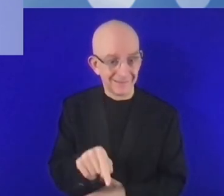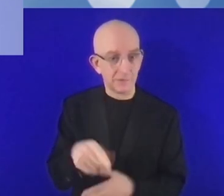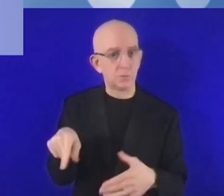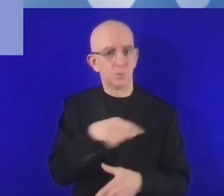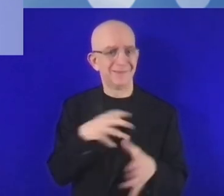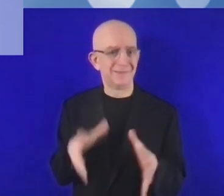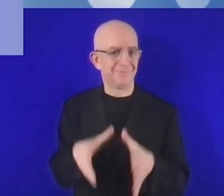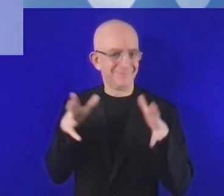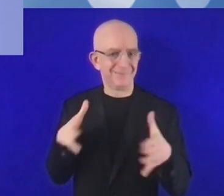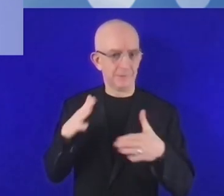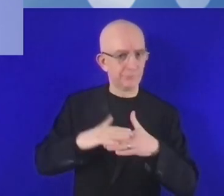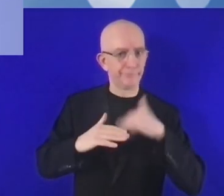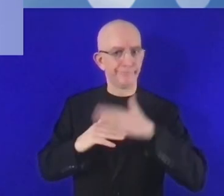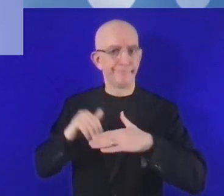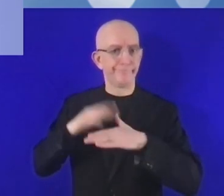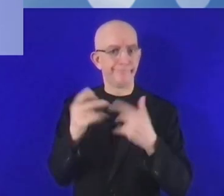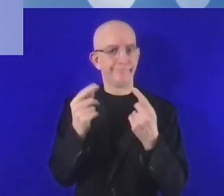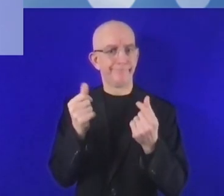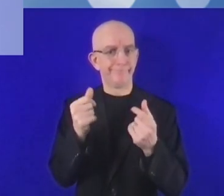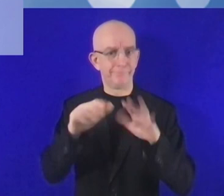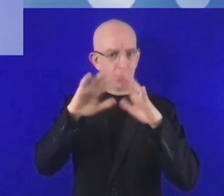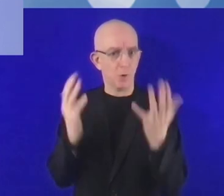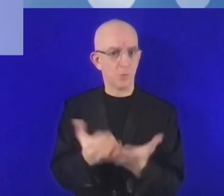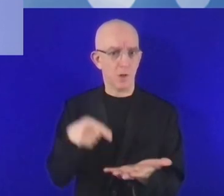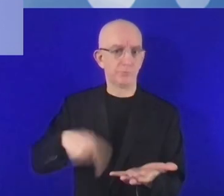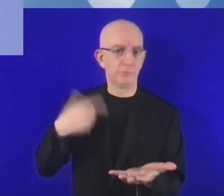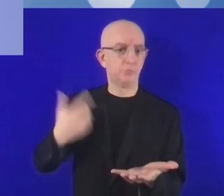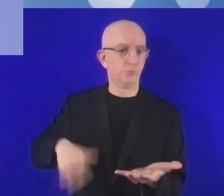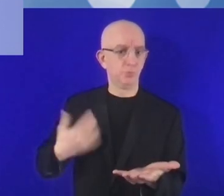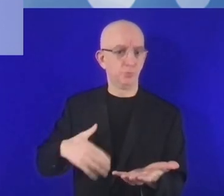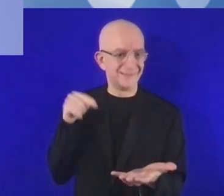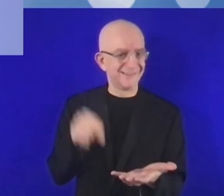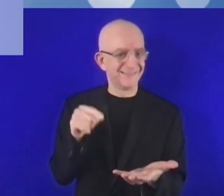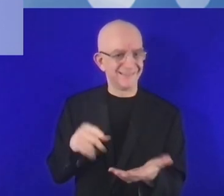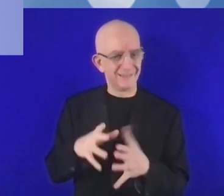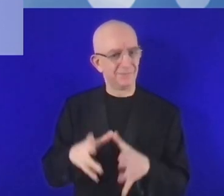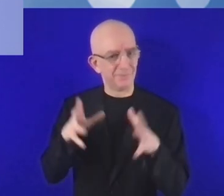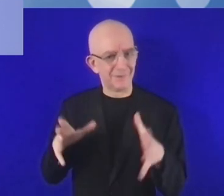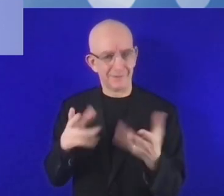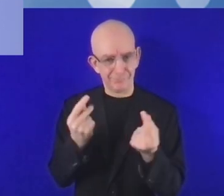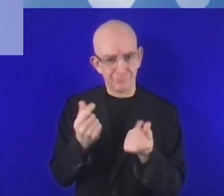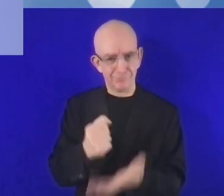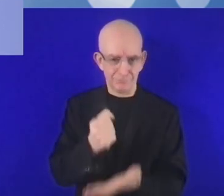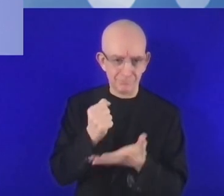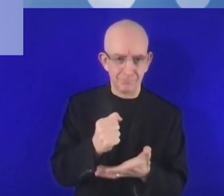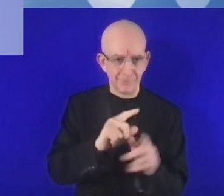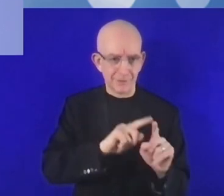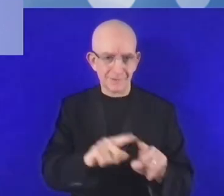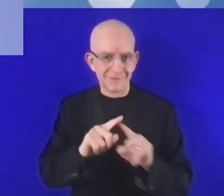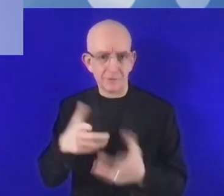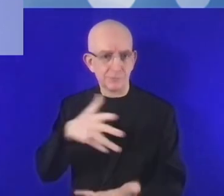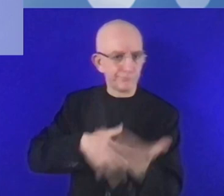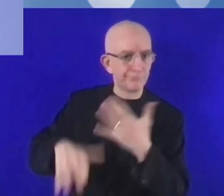ونحن مورد ومزود الخدمات المبتاكرة،